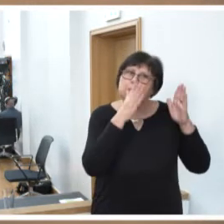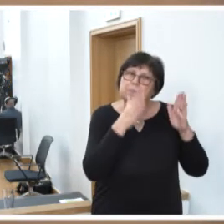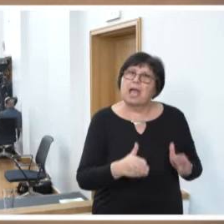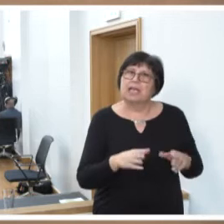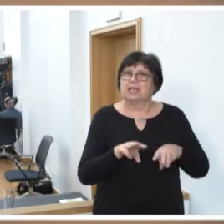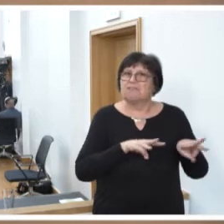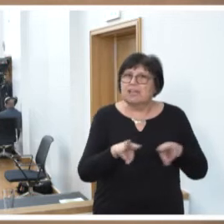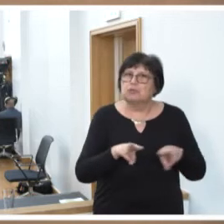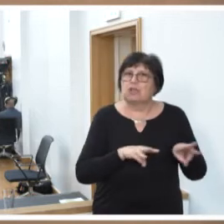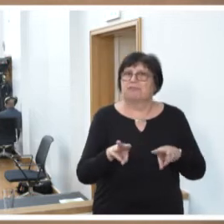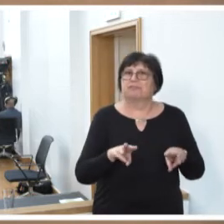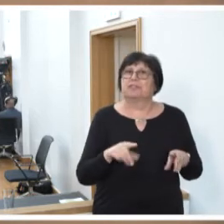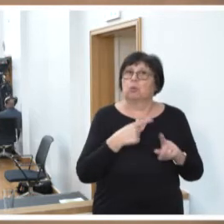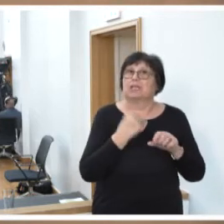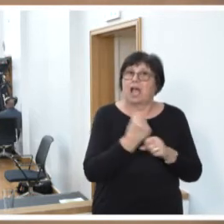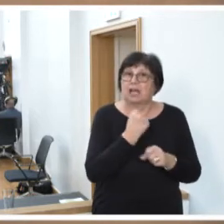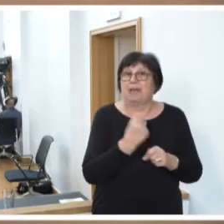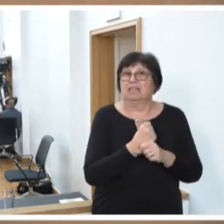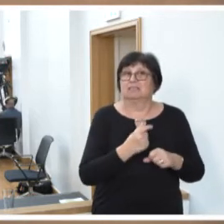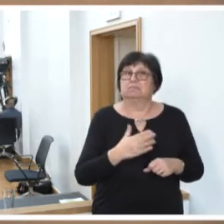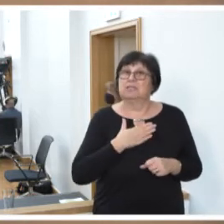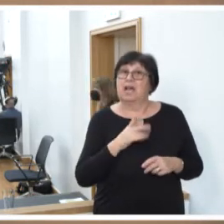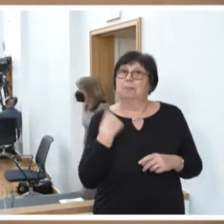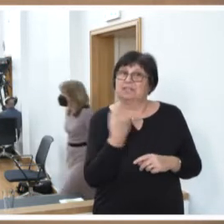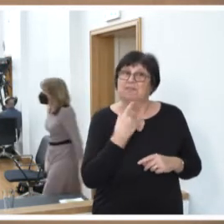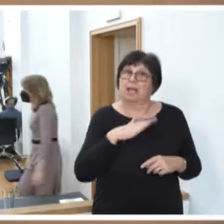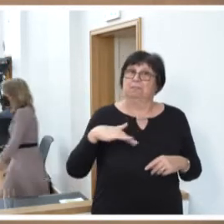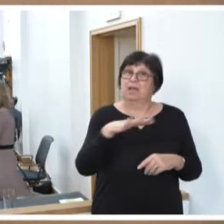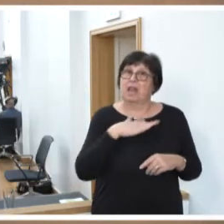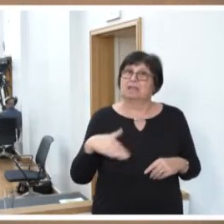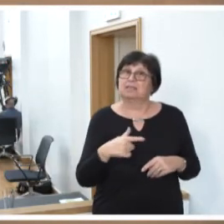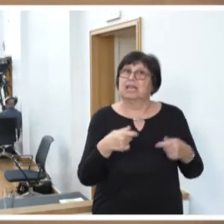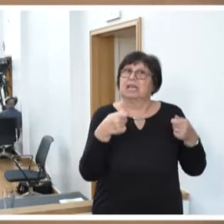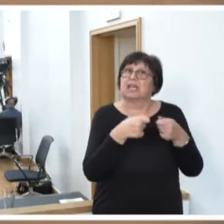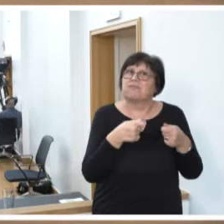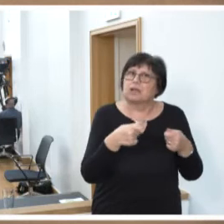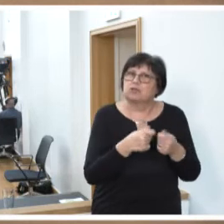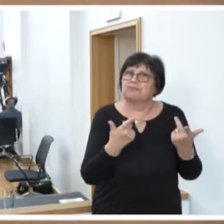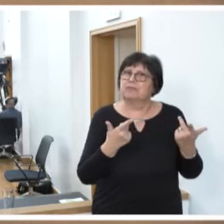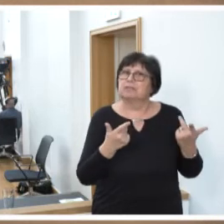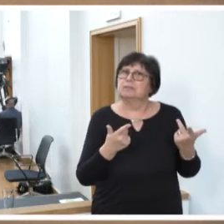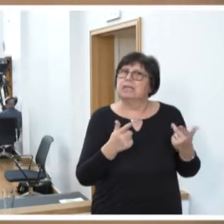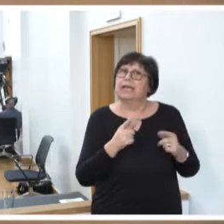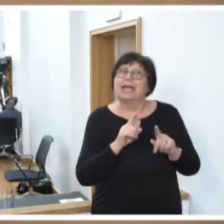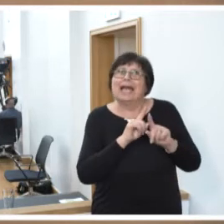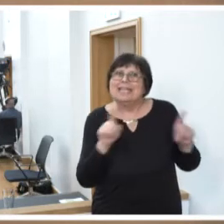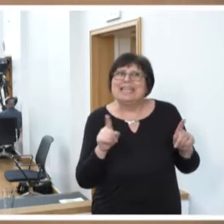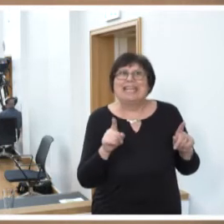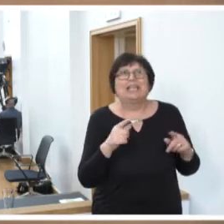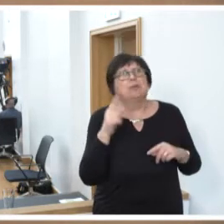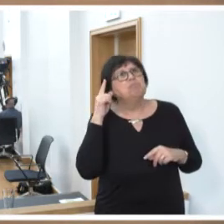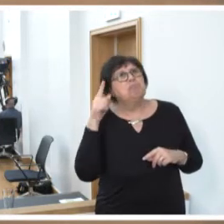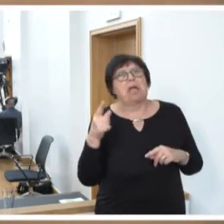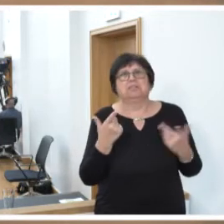Wirtschaft und der Arbeit, haben wir im Land Gewerkschaften, die nicht, wie man meinen